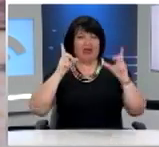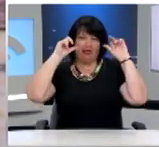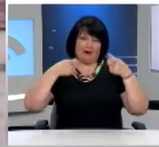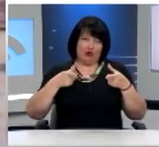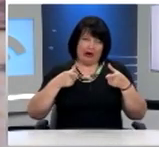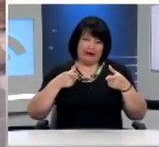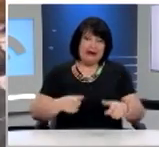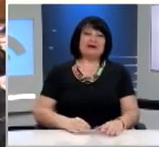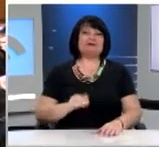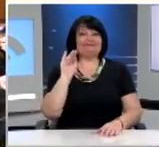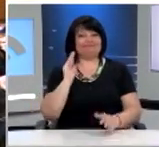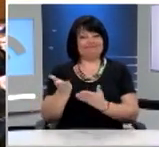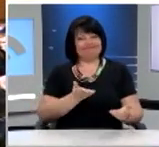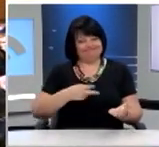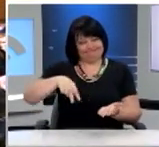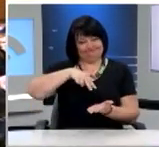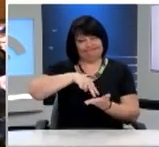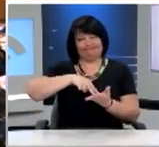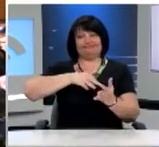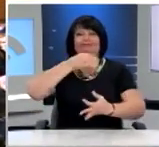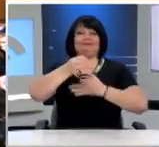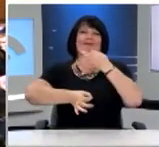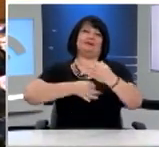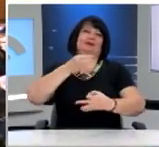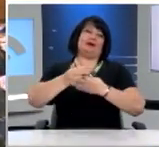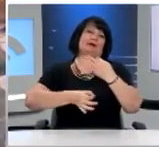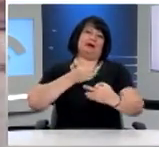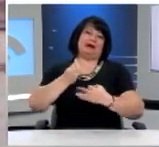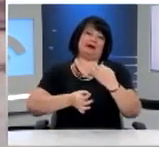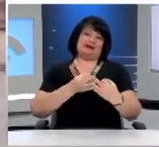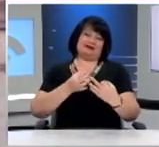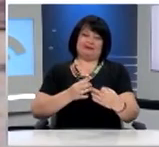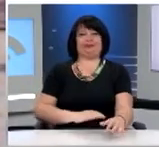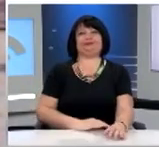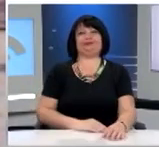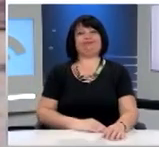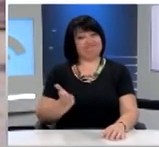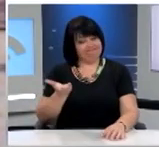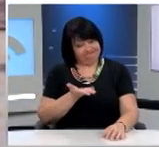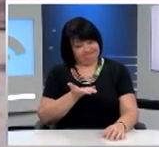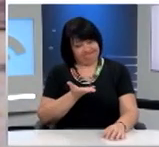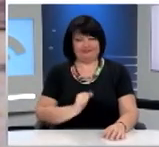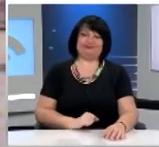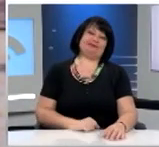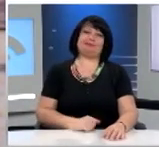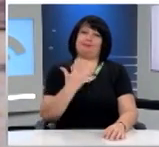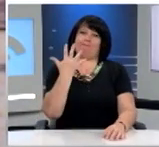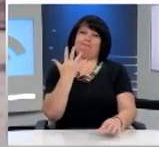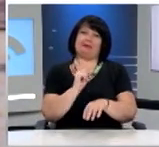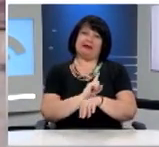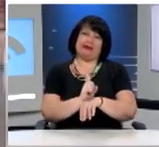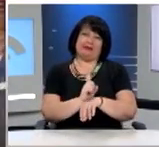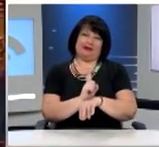τον καλό συνεπώς να έρθει στο βήμα και να λάβει το λόγο. Κύριε Κοτρόσιο, έχετε το λόγο για